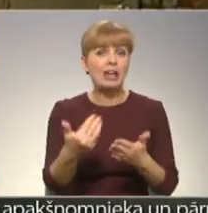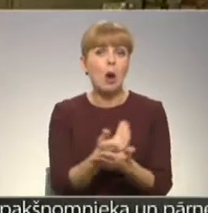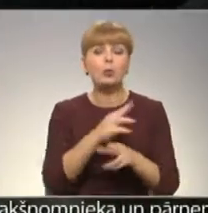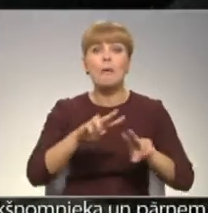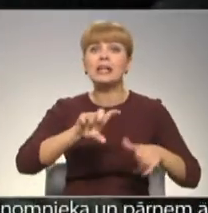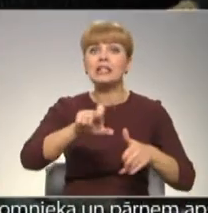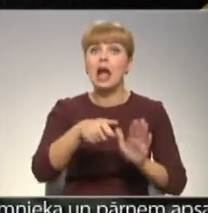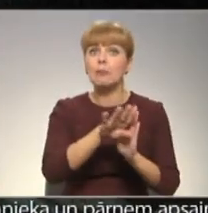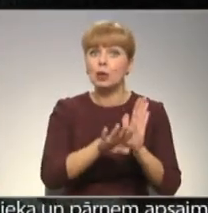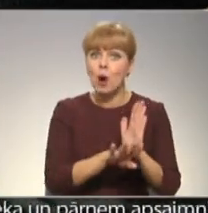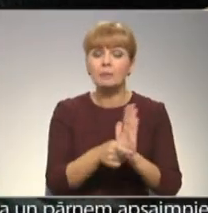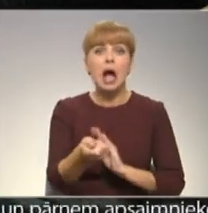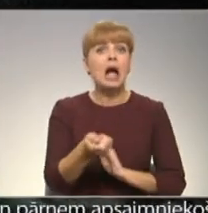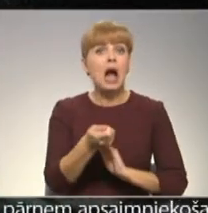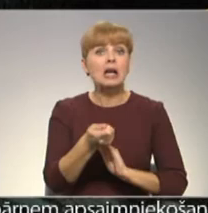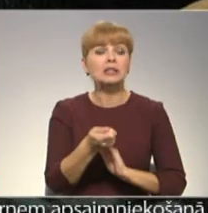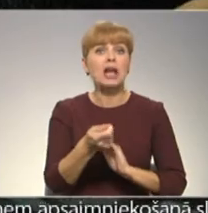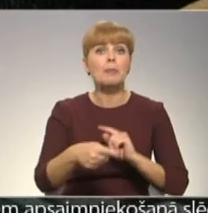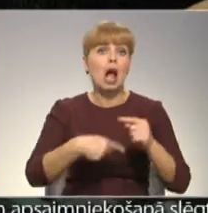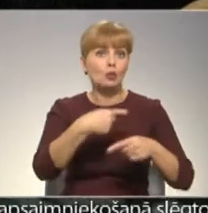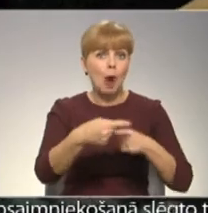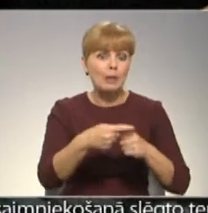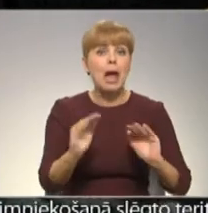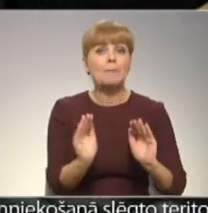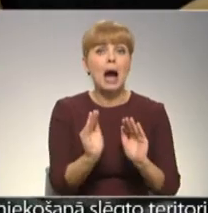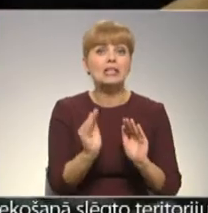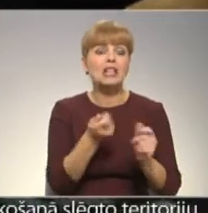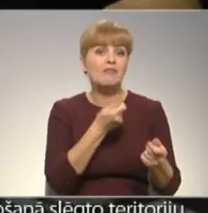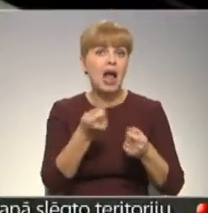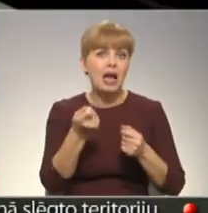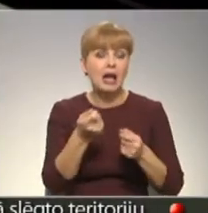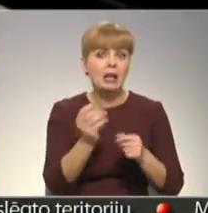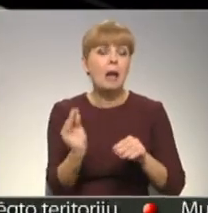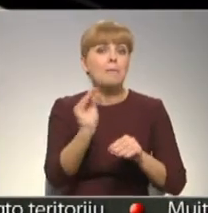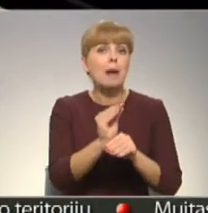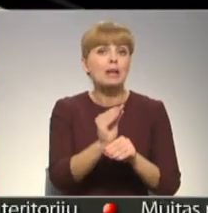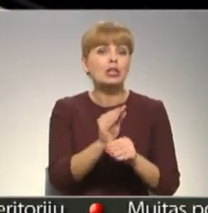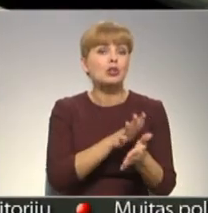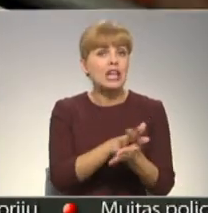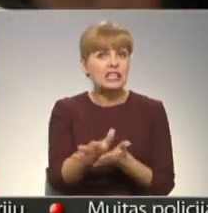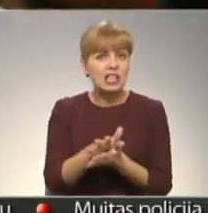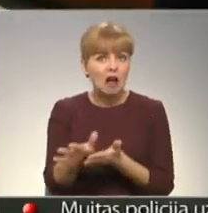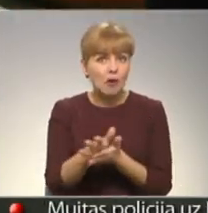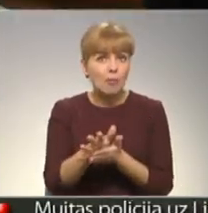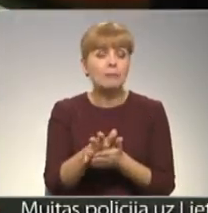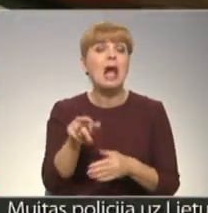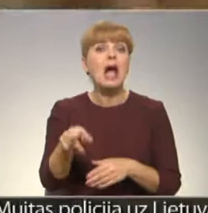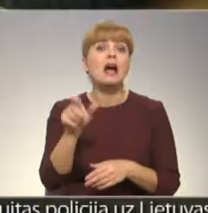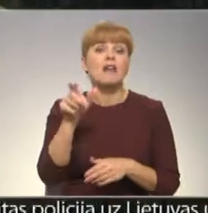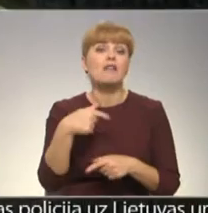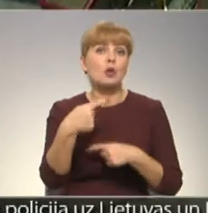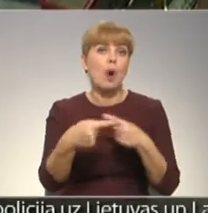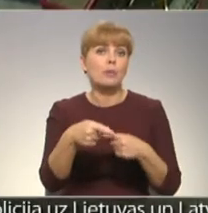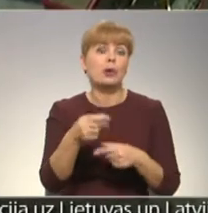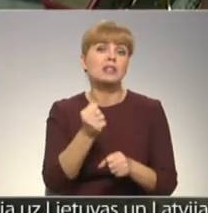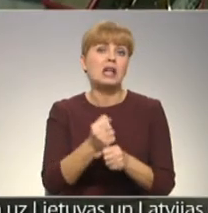noteikumus par kasas aparātu nomaiņu, kas mazajiem veikaliem nozīmē papildus izdevumus. Tatjāni Semeni Jako joprojām strādā ar veco kasas